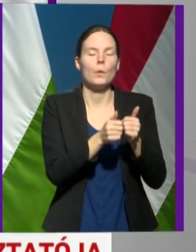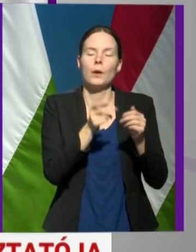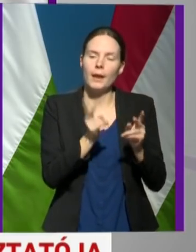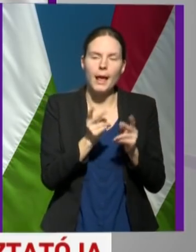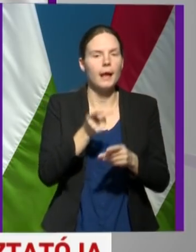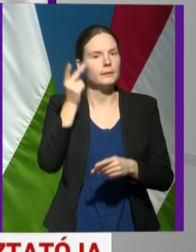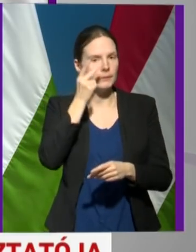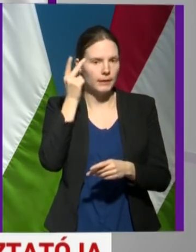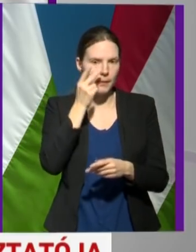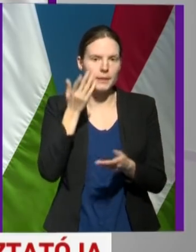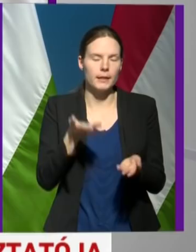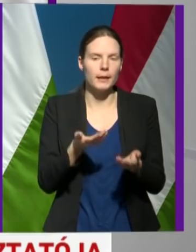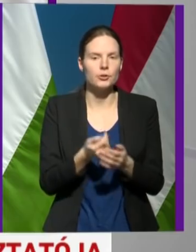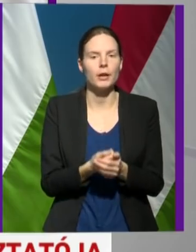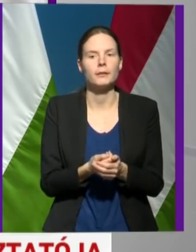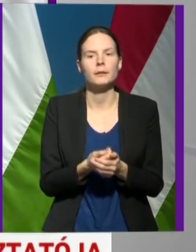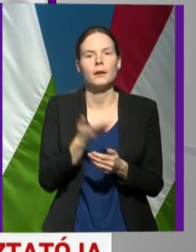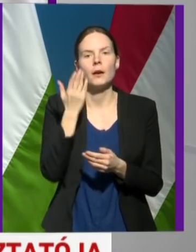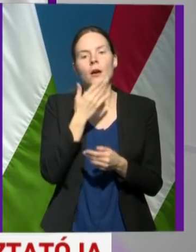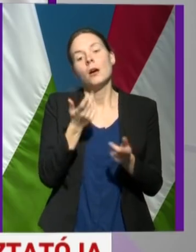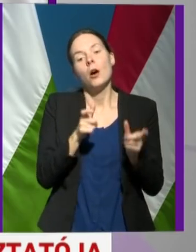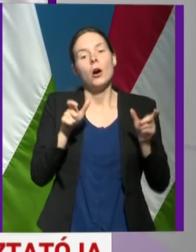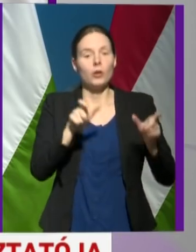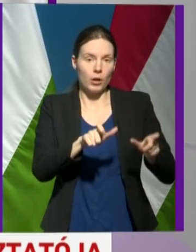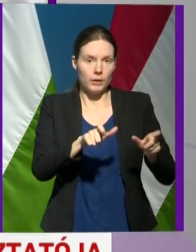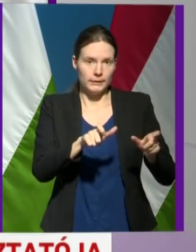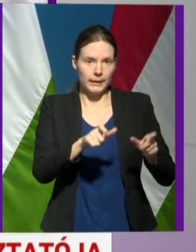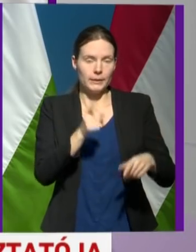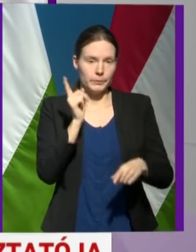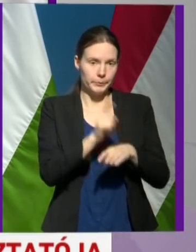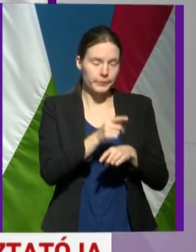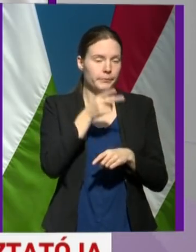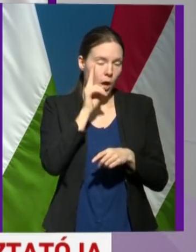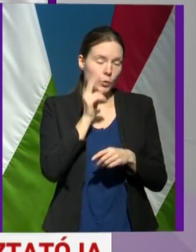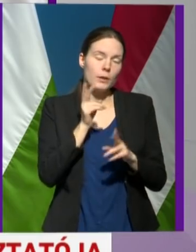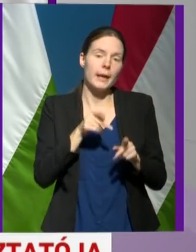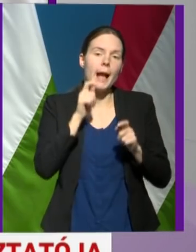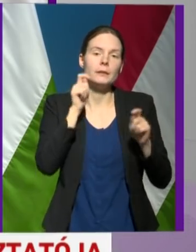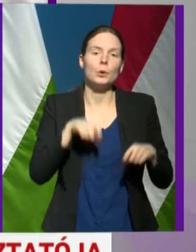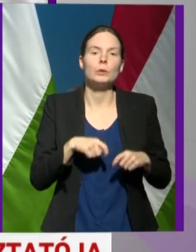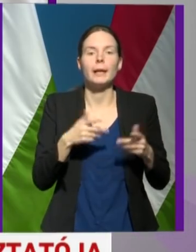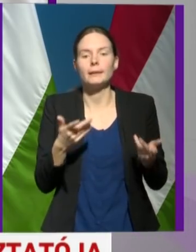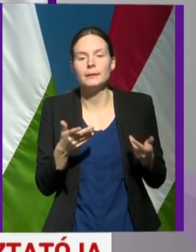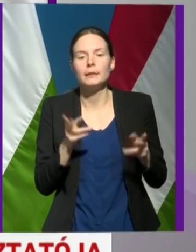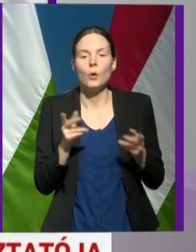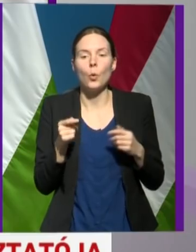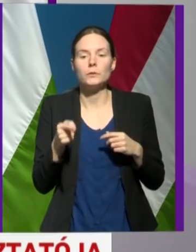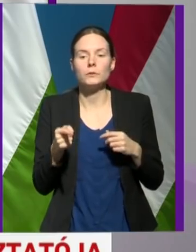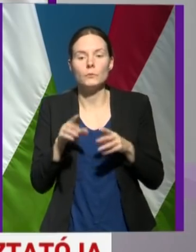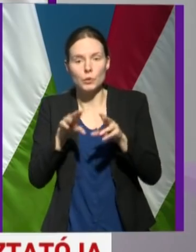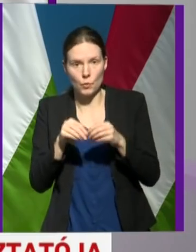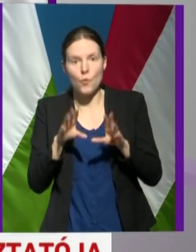természetesen, hogyha karantén intézkedés zajlik, akkor el kell dönteni, hogy bevonul-e vele,